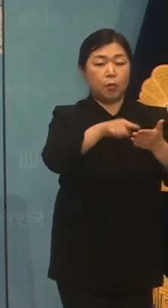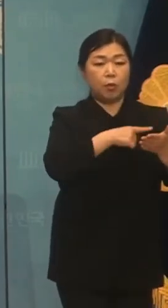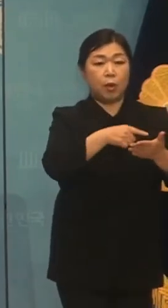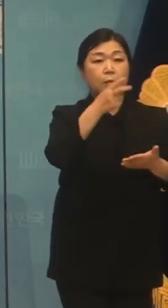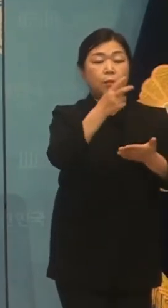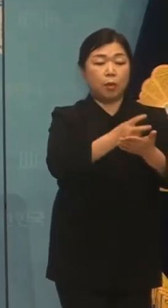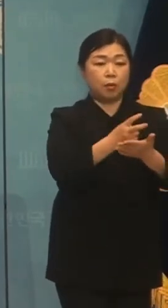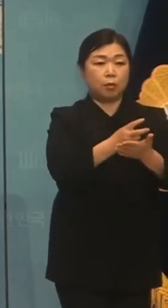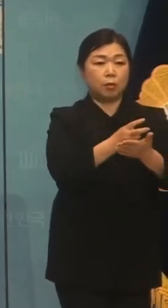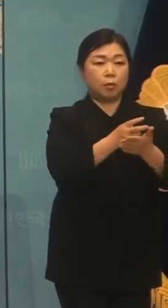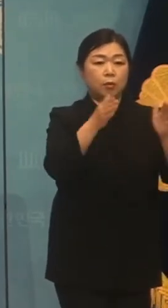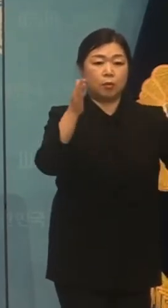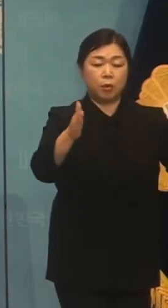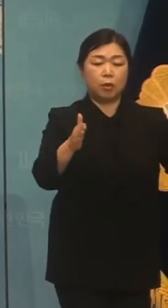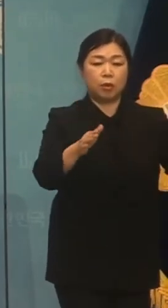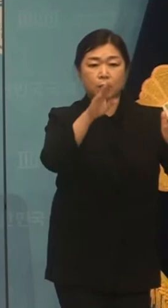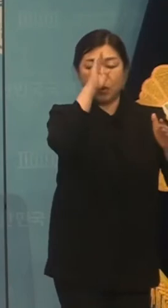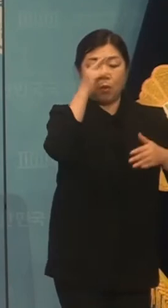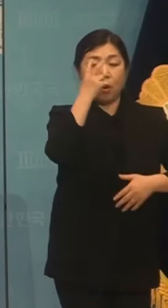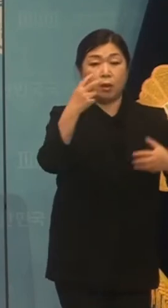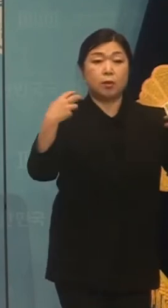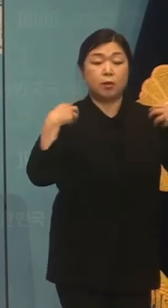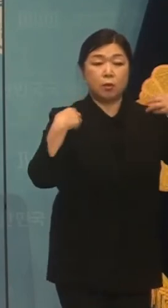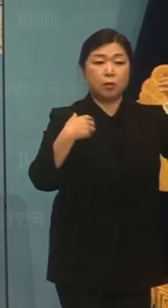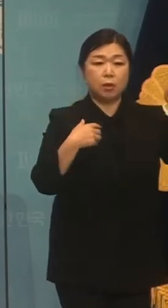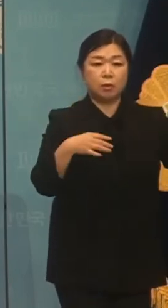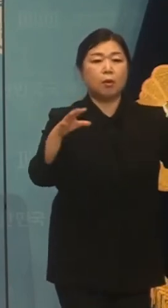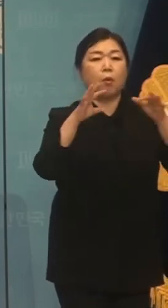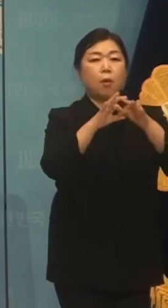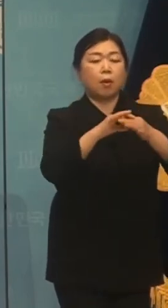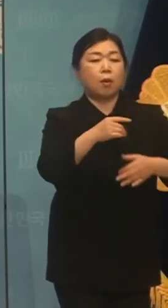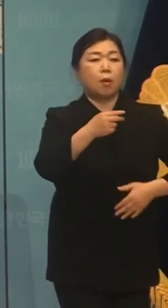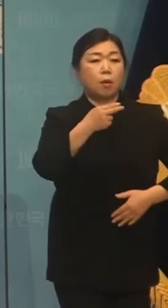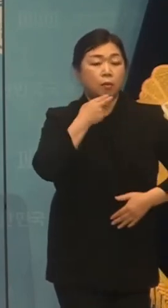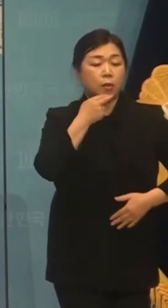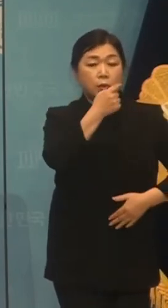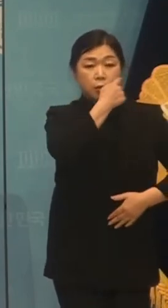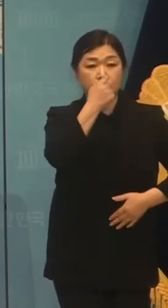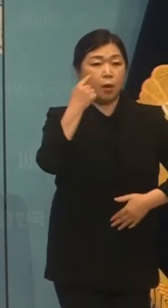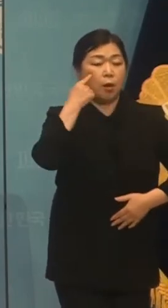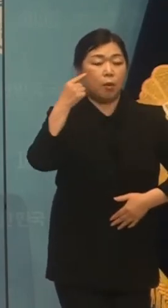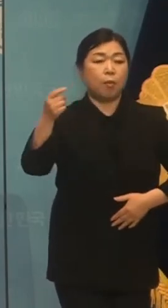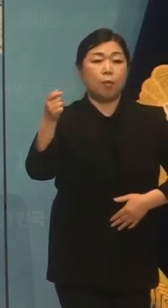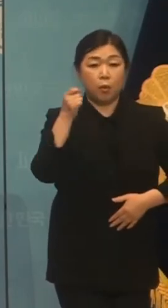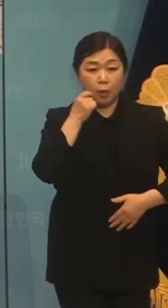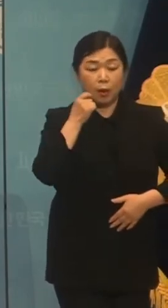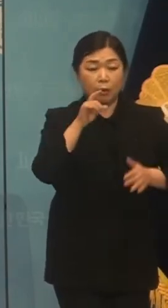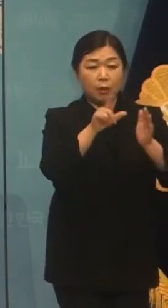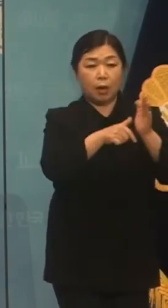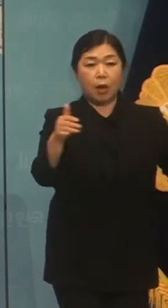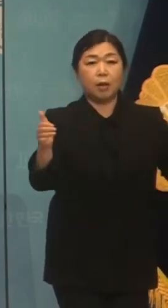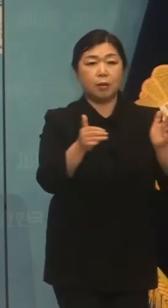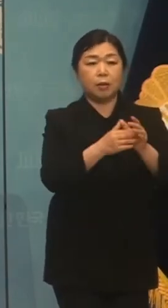질병관리청장이 관련되었다고 증명하지 못하는 경우까지 확대하는 등